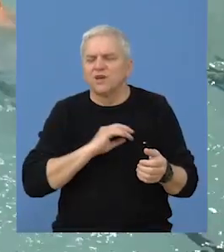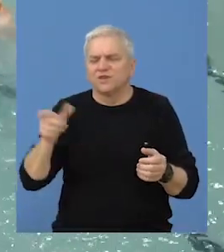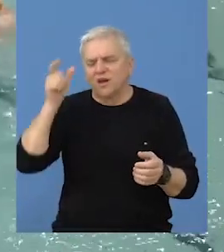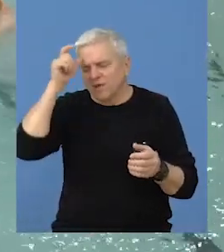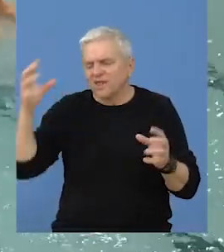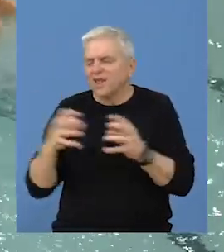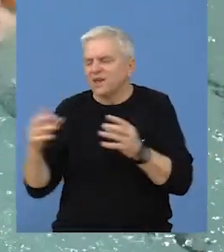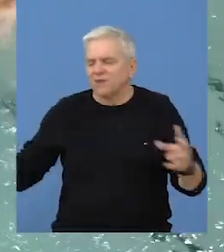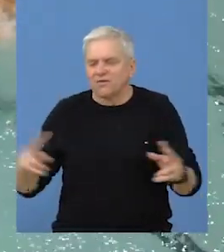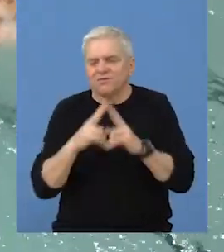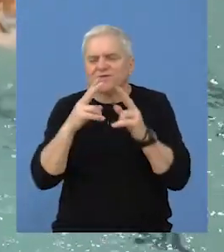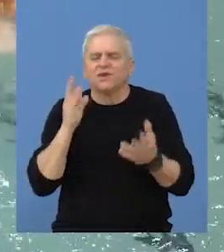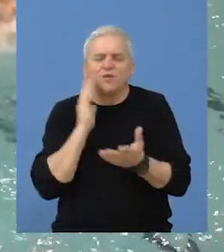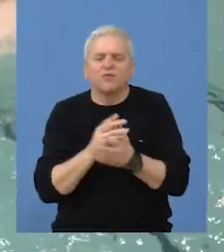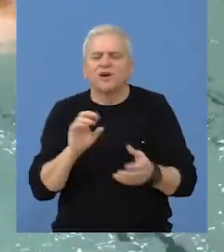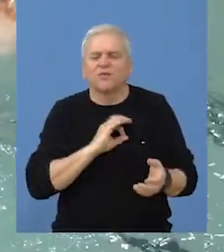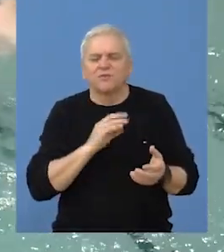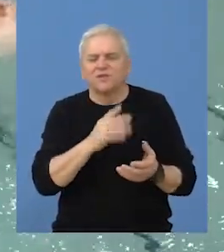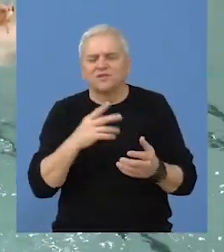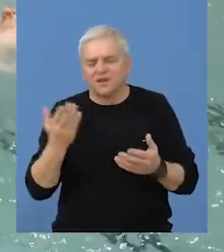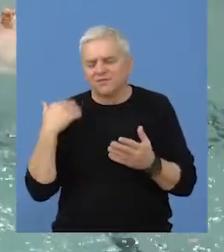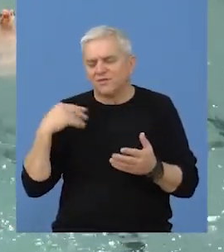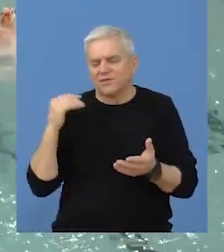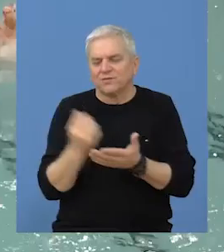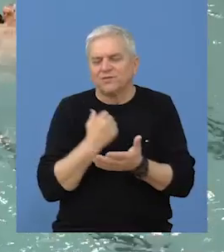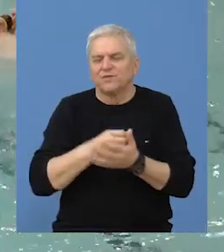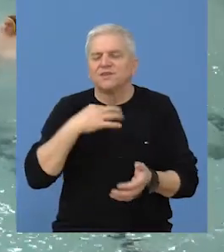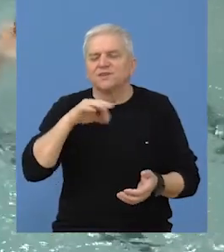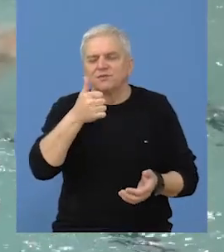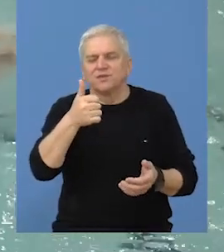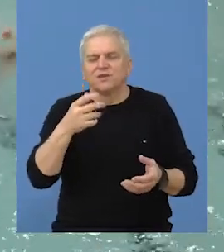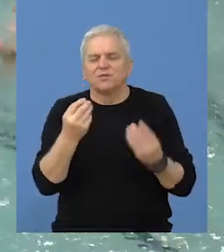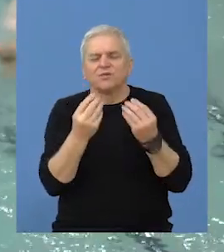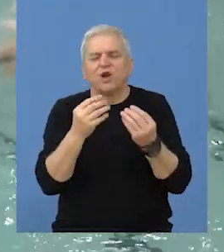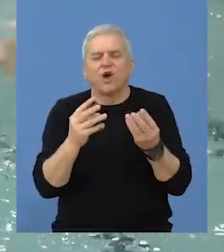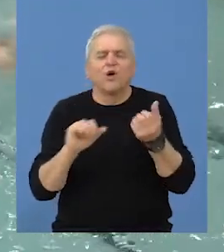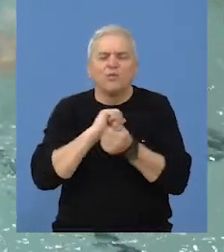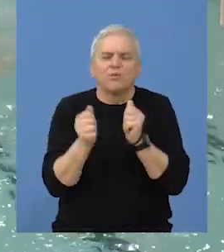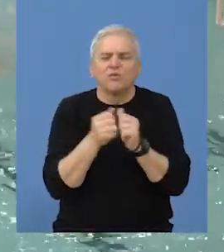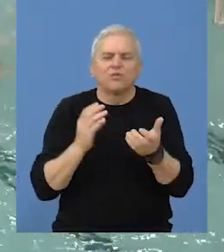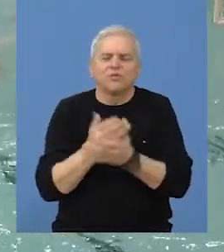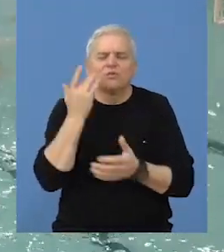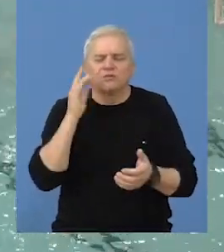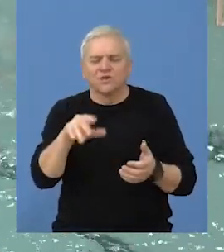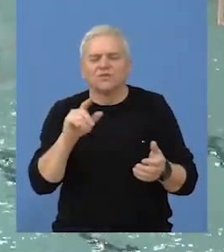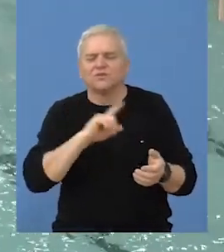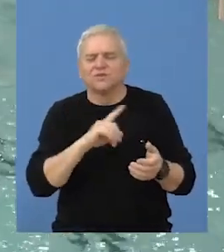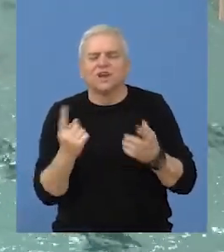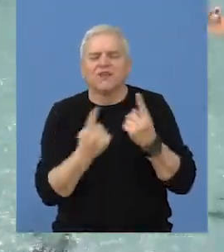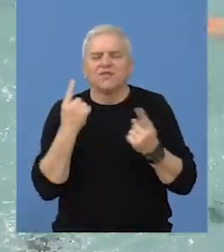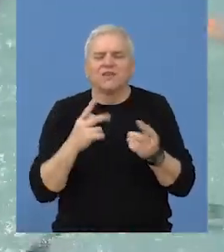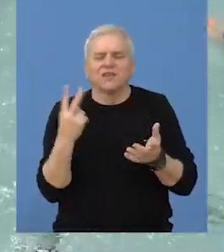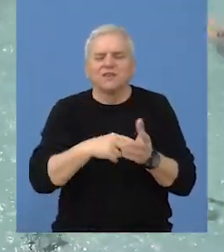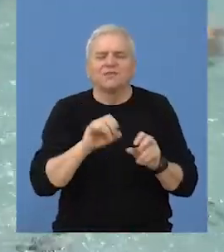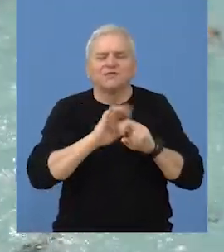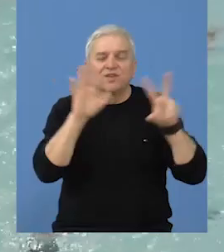Bečeja i tima iz Beograda gde je Bečej pored minule utakmice samo jednom u mnogobronim mečevima uspeo da slavi